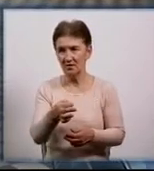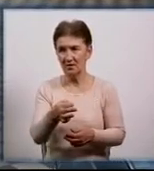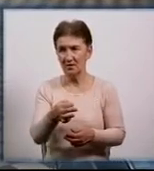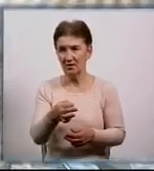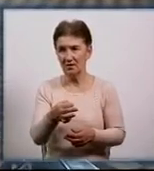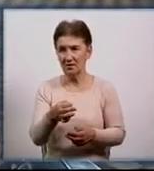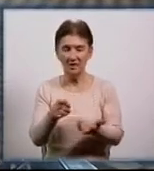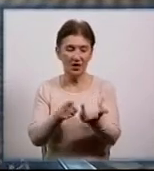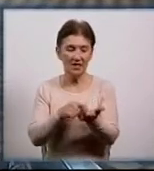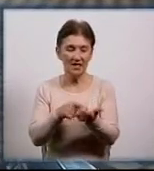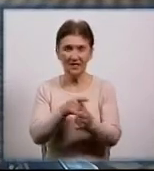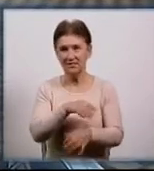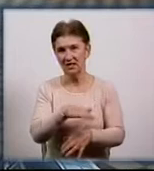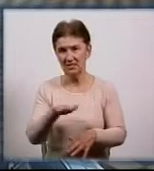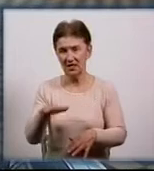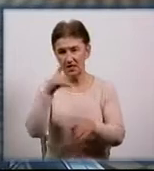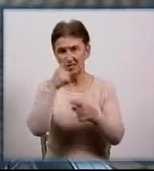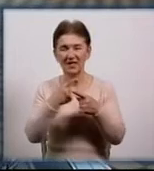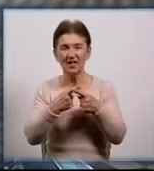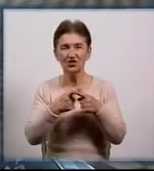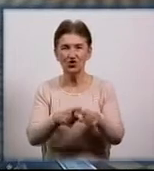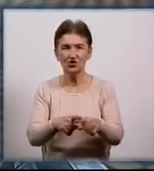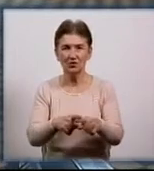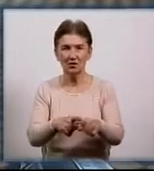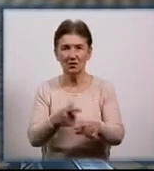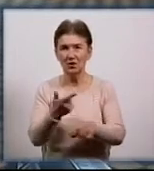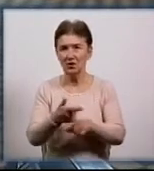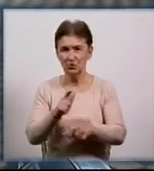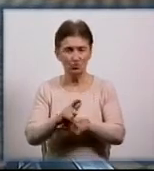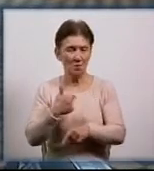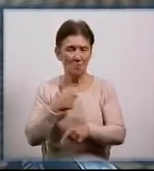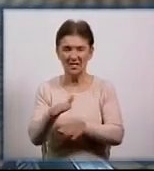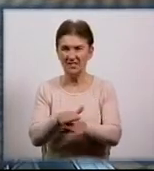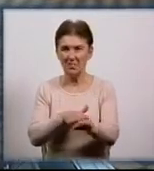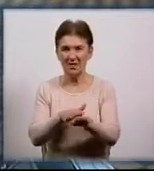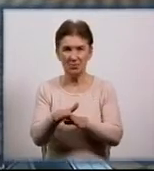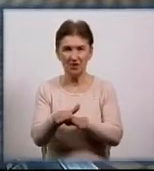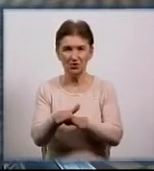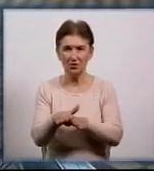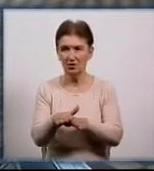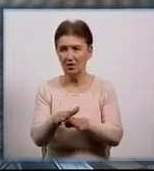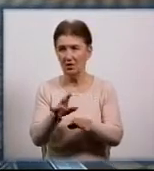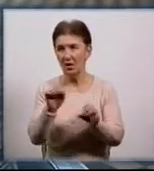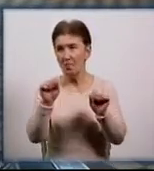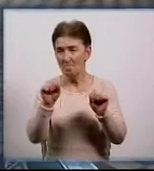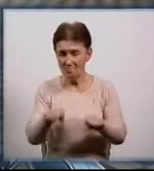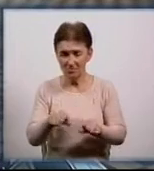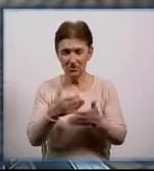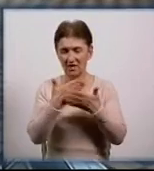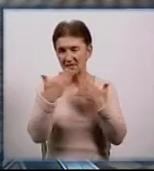кількість дітей, технічно ми дуже забезпечені. І мали б можливість